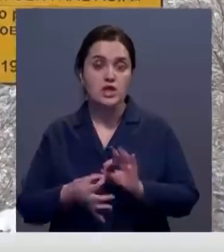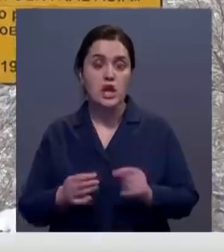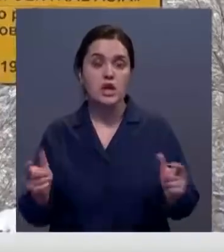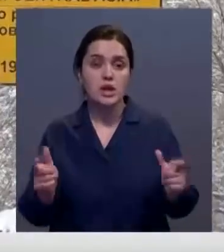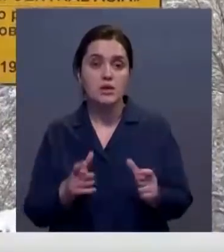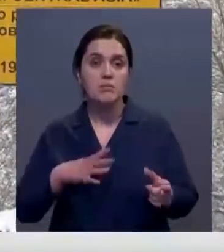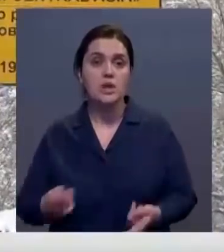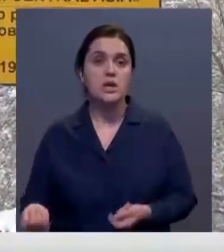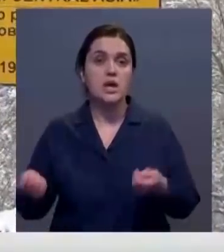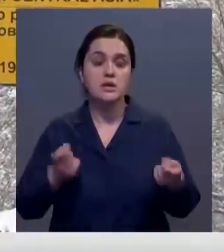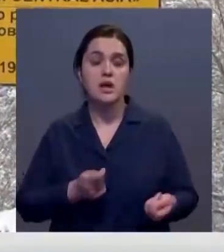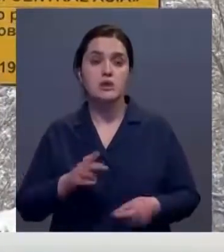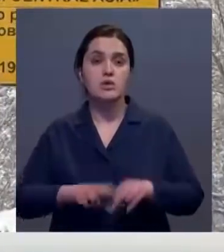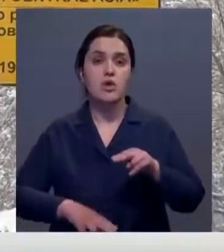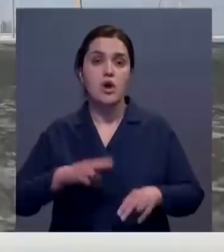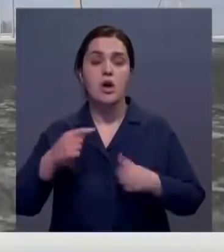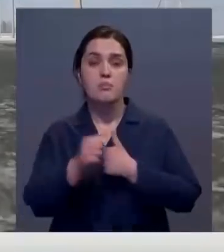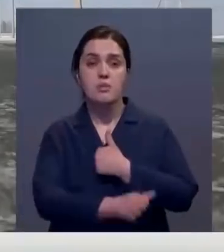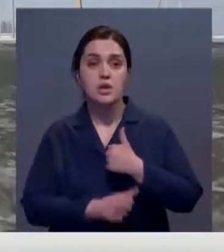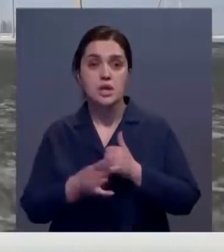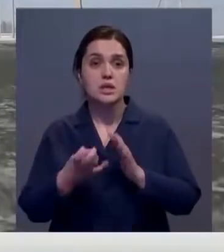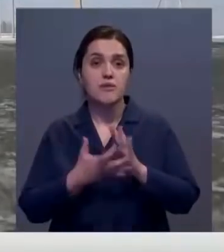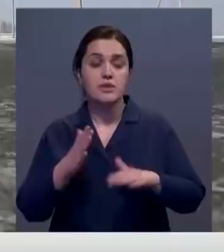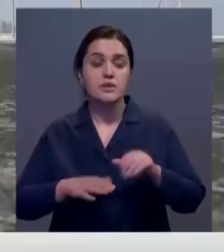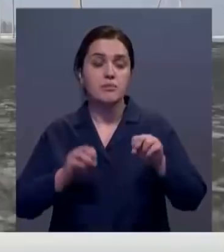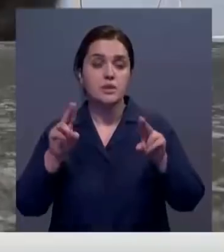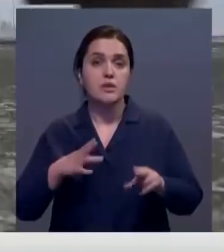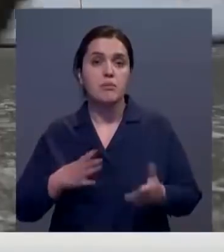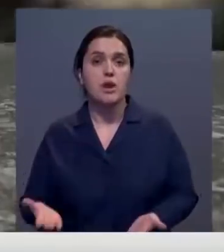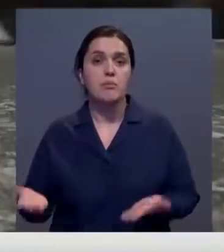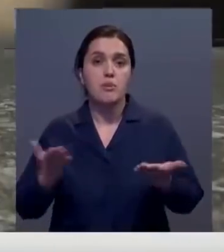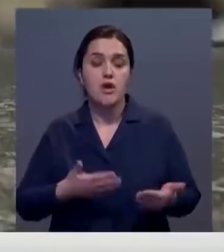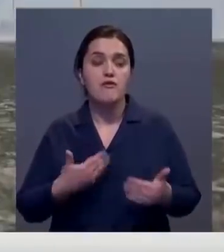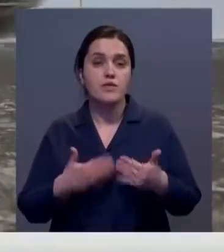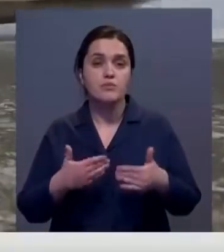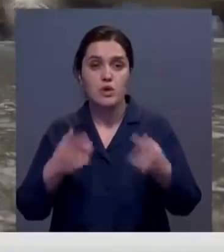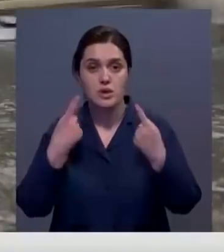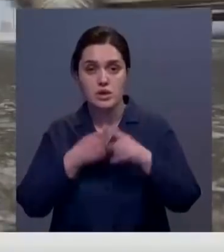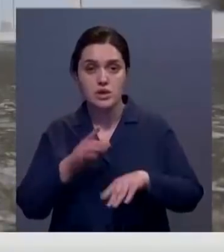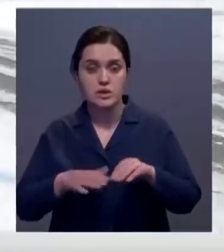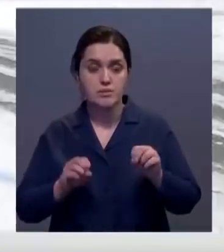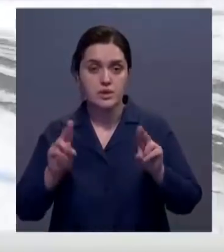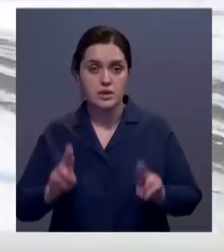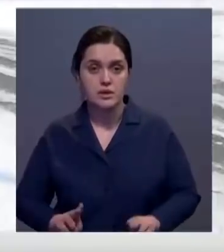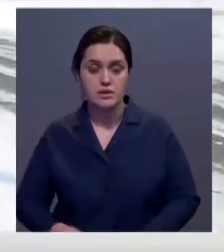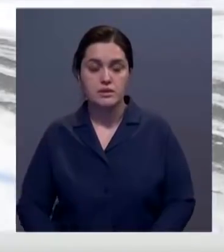ставкой стройматериалов. А проблемы у дефицита кадров решали с помощью привлечения выпускников технических специальностей.